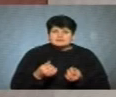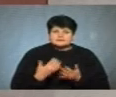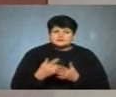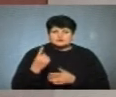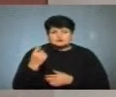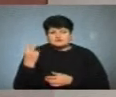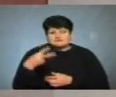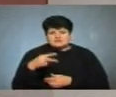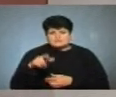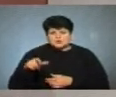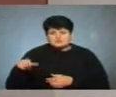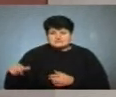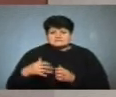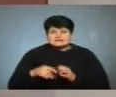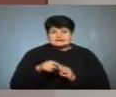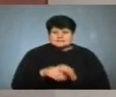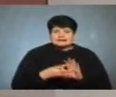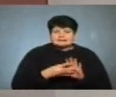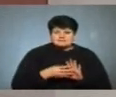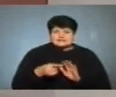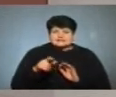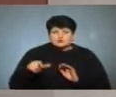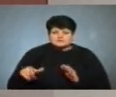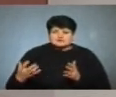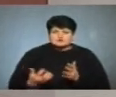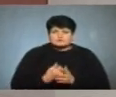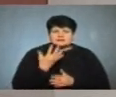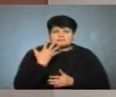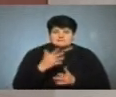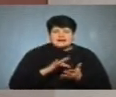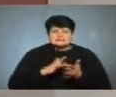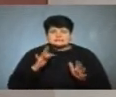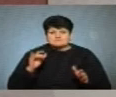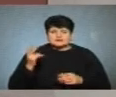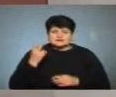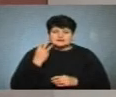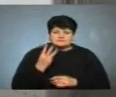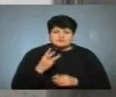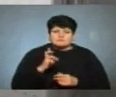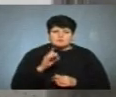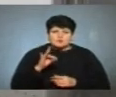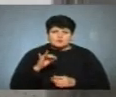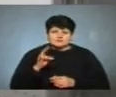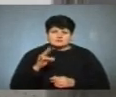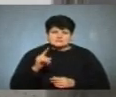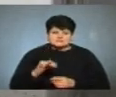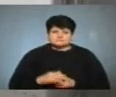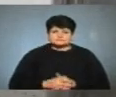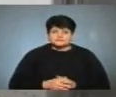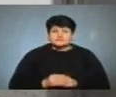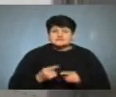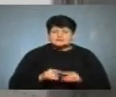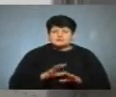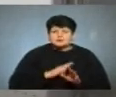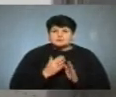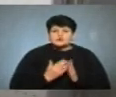120 осіб, серед них 9 тернополян. Вони здобули 5 срібних і 3 бронзові медалі. Це була